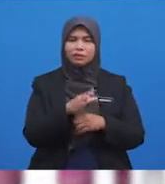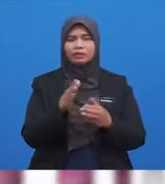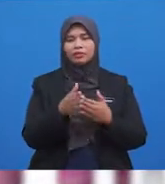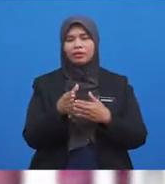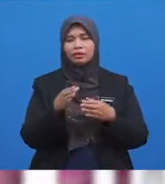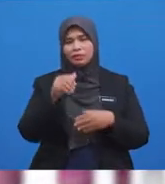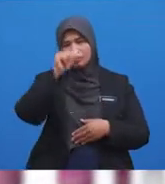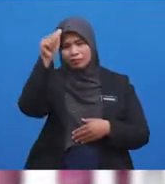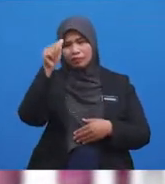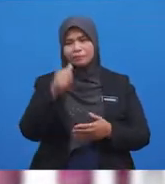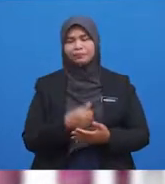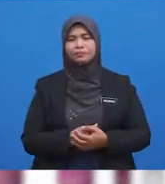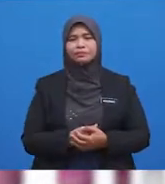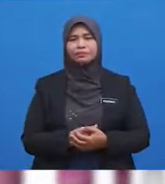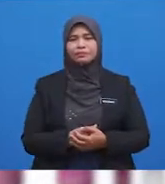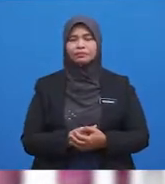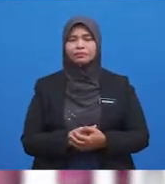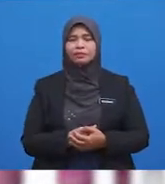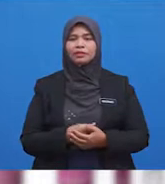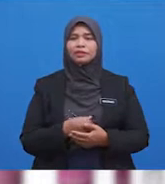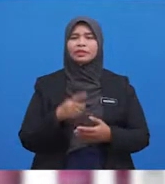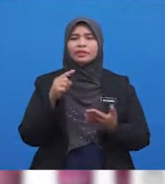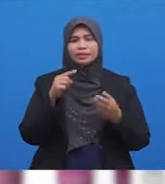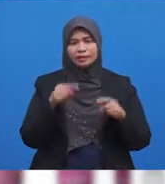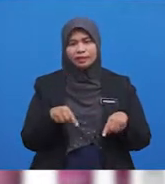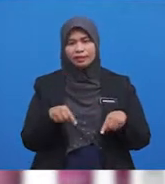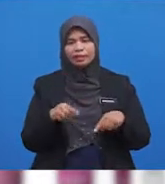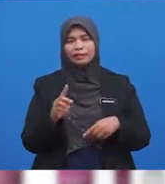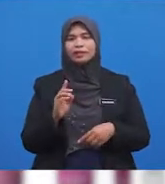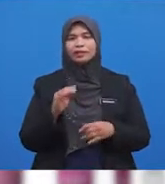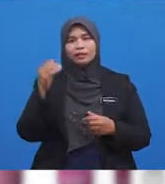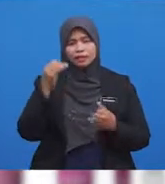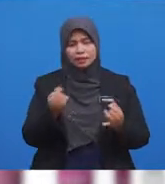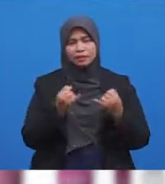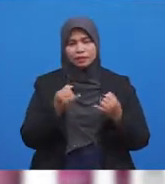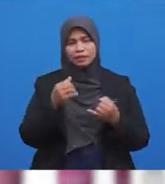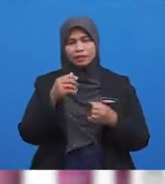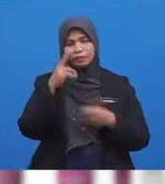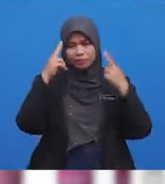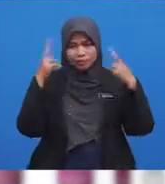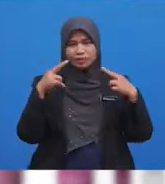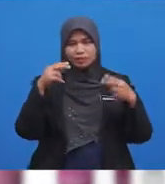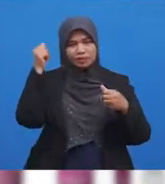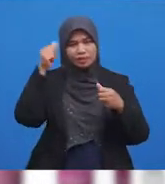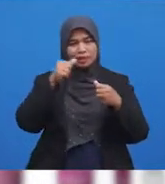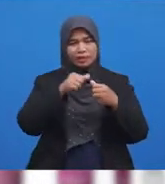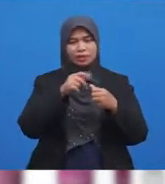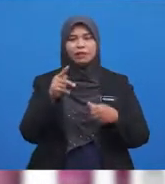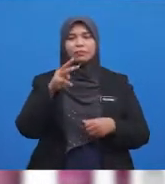Haa Di sini Ingin Ustazah ingatkan Murid-murid